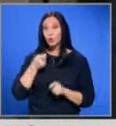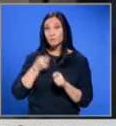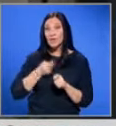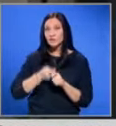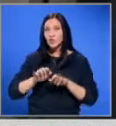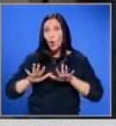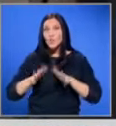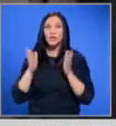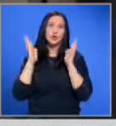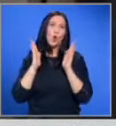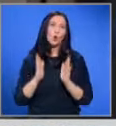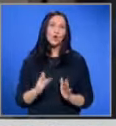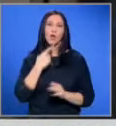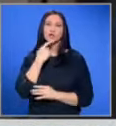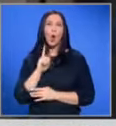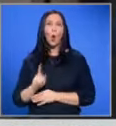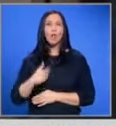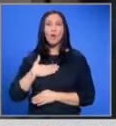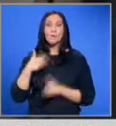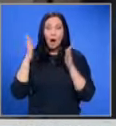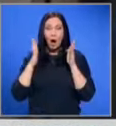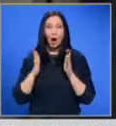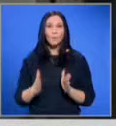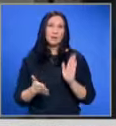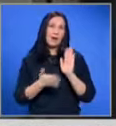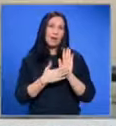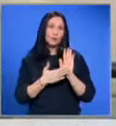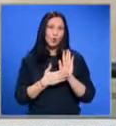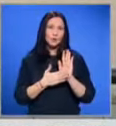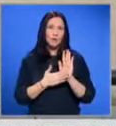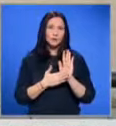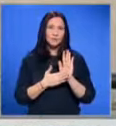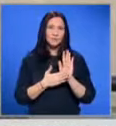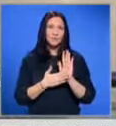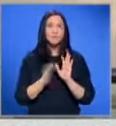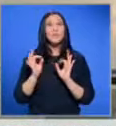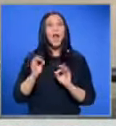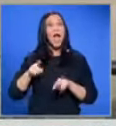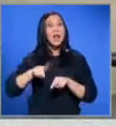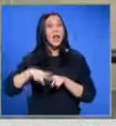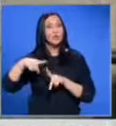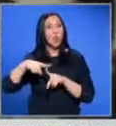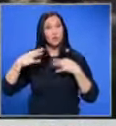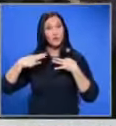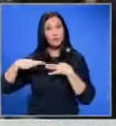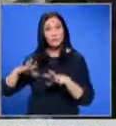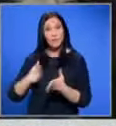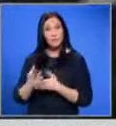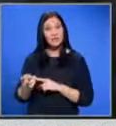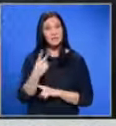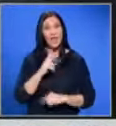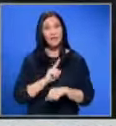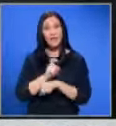извършил нещо конкретно и за което има определени доказателства. Така Ильян Тодоров е освободен през